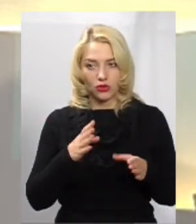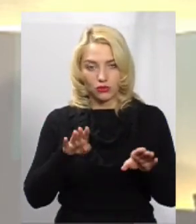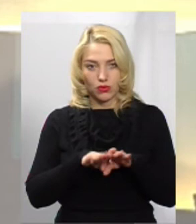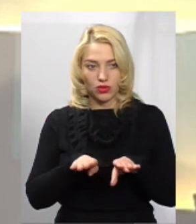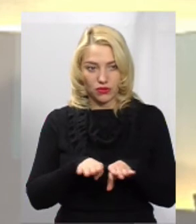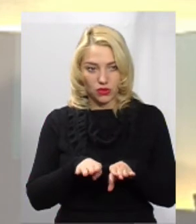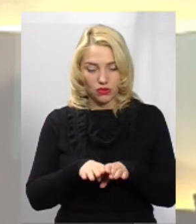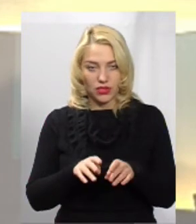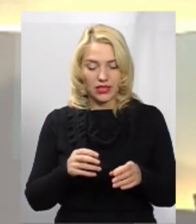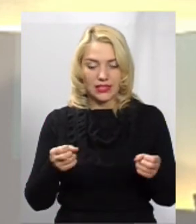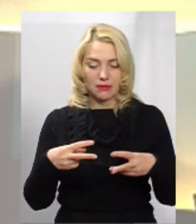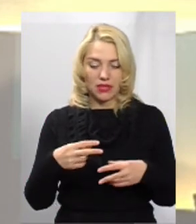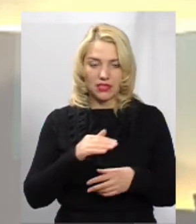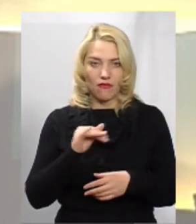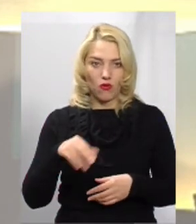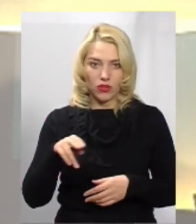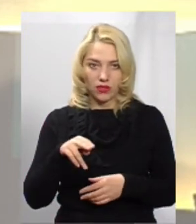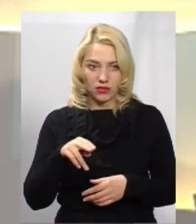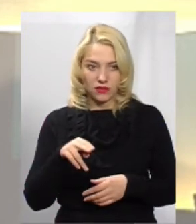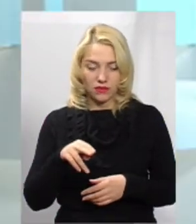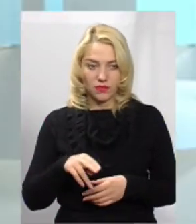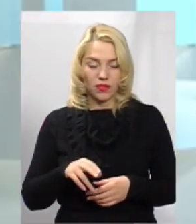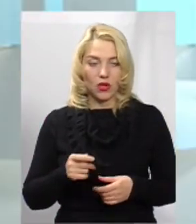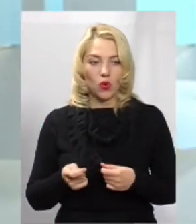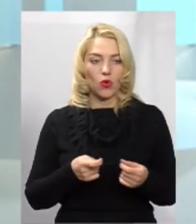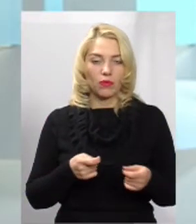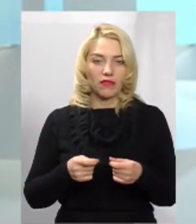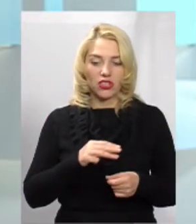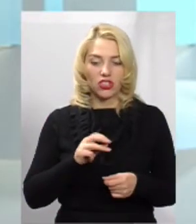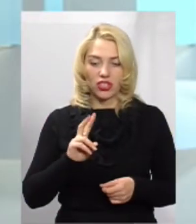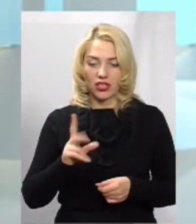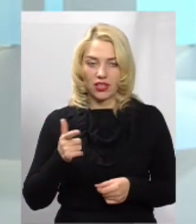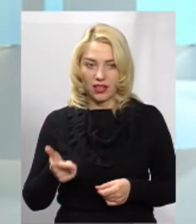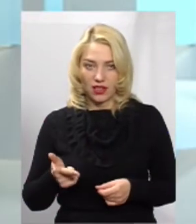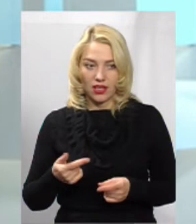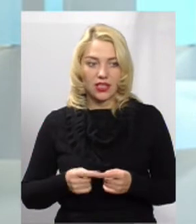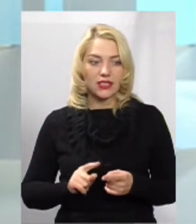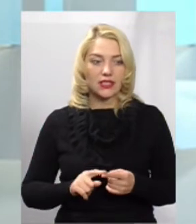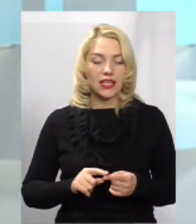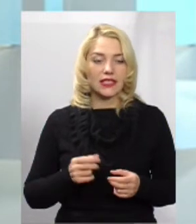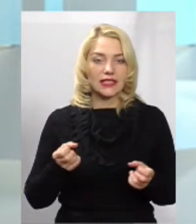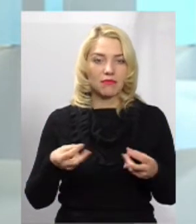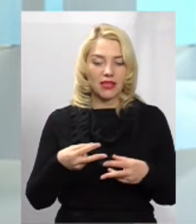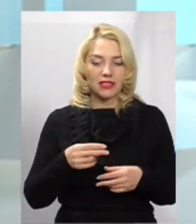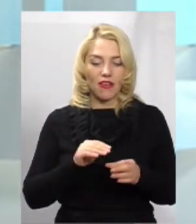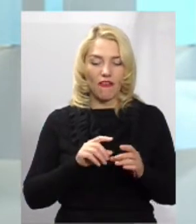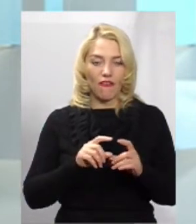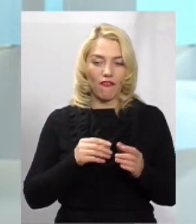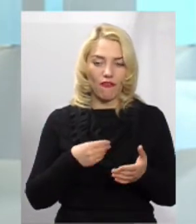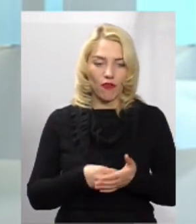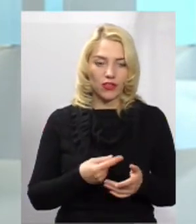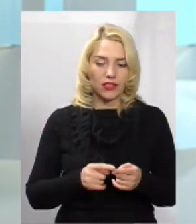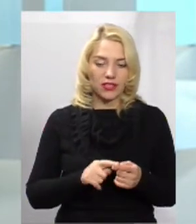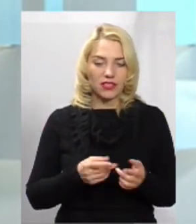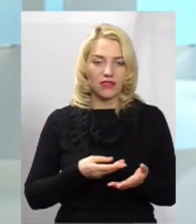порівнювати з спецфондом управління ЖКГ, а спецфонд – це ті видатки, які